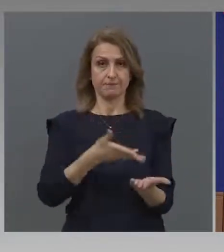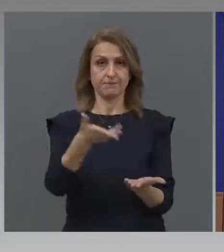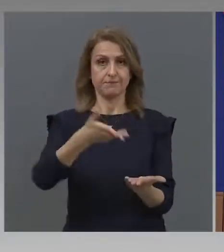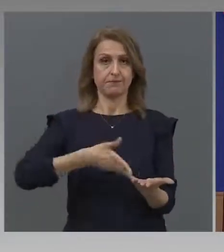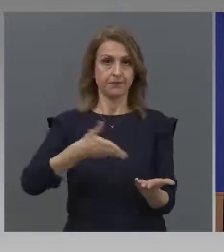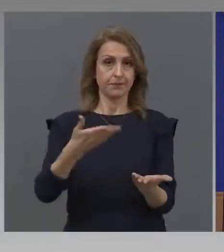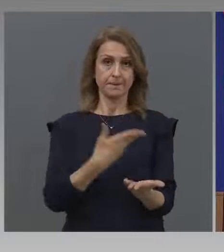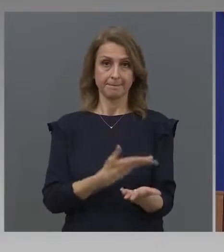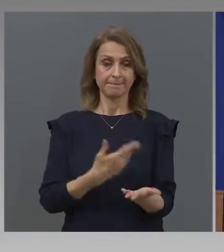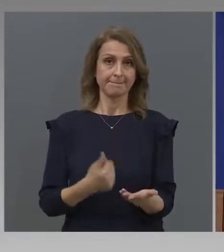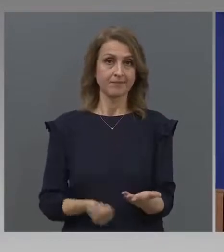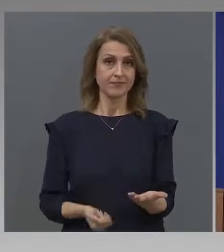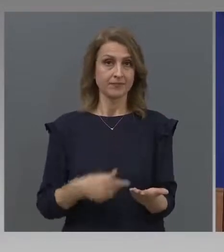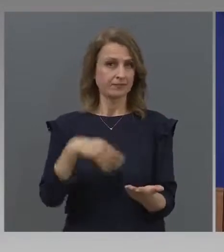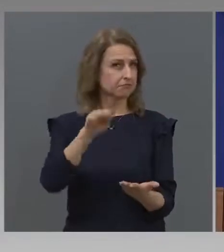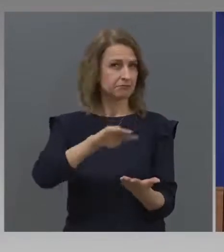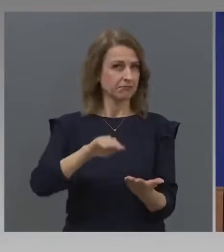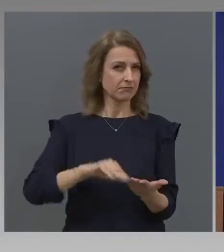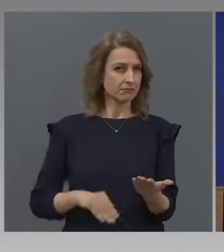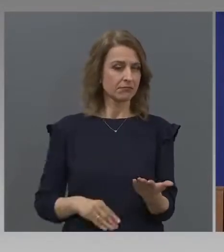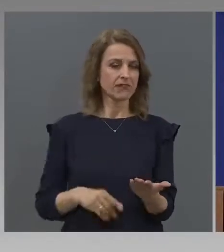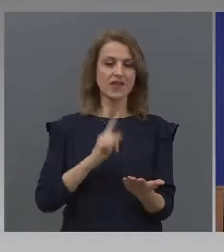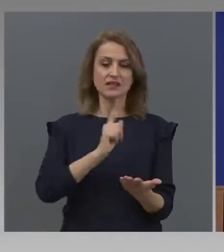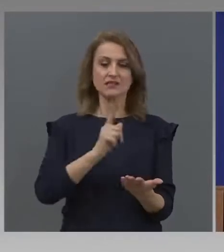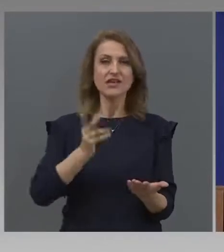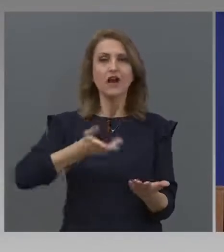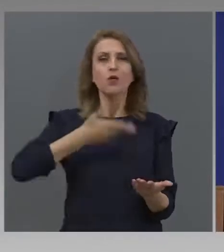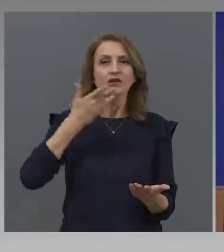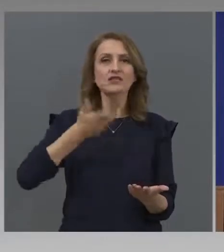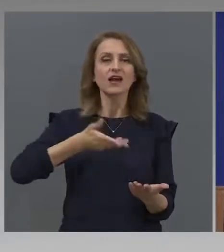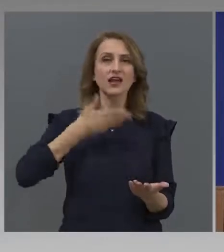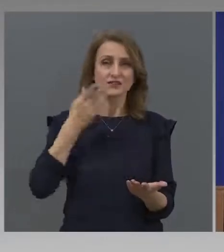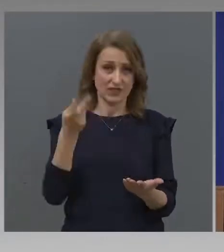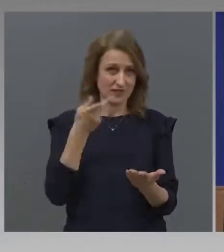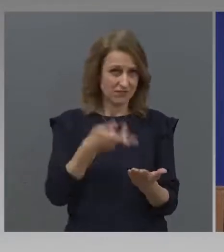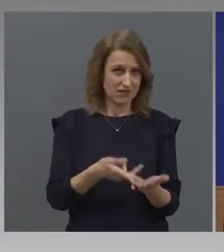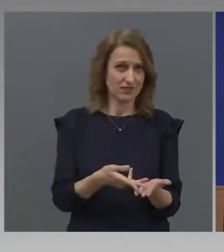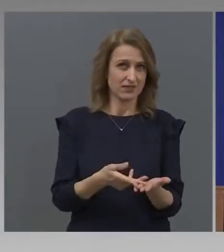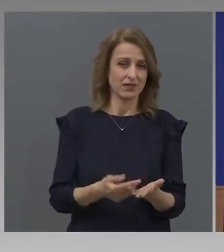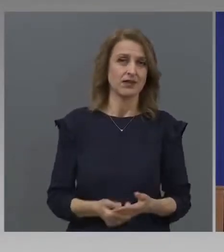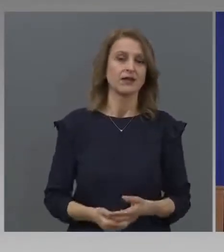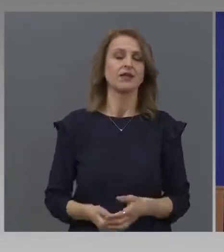почваме всяко едно изказване. Този...